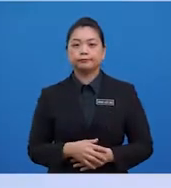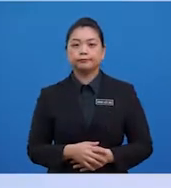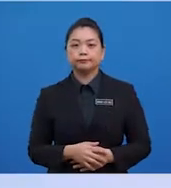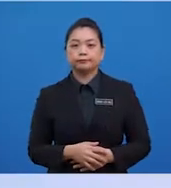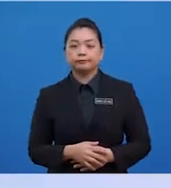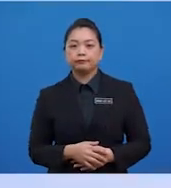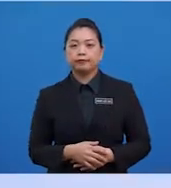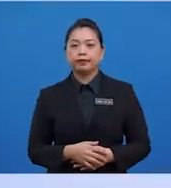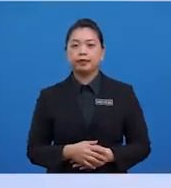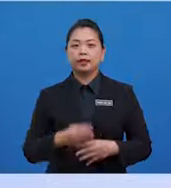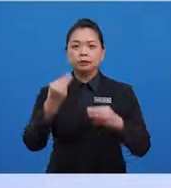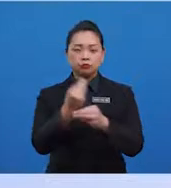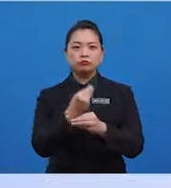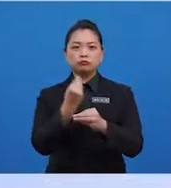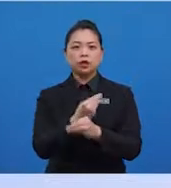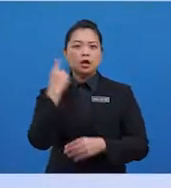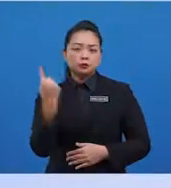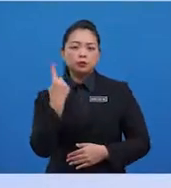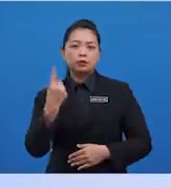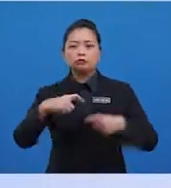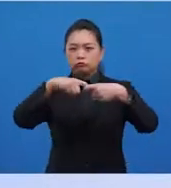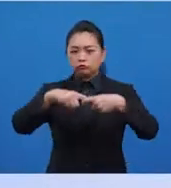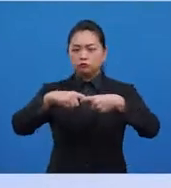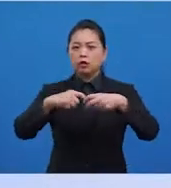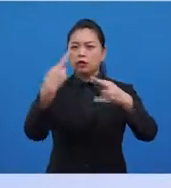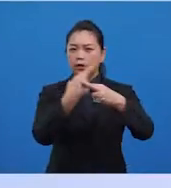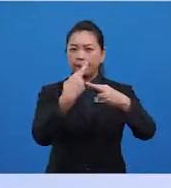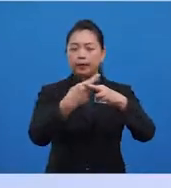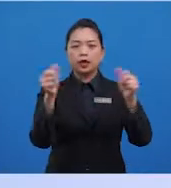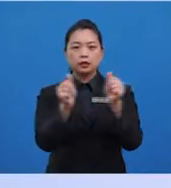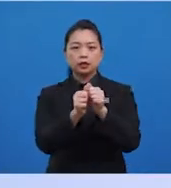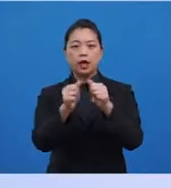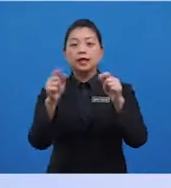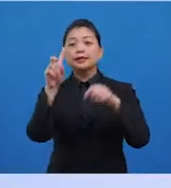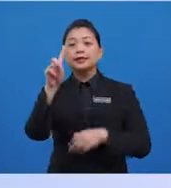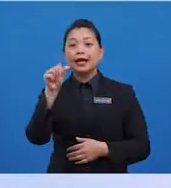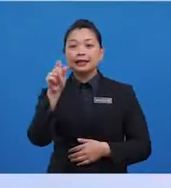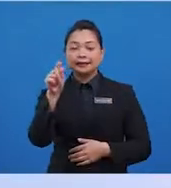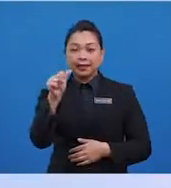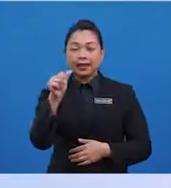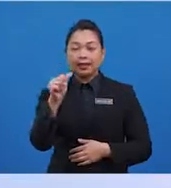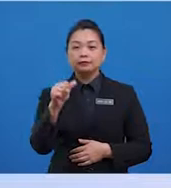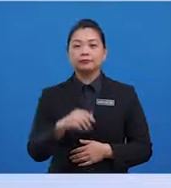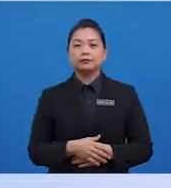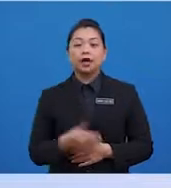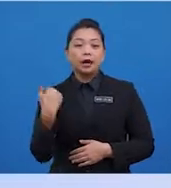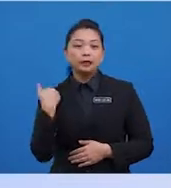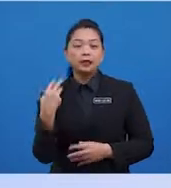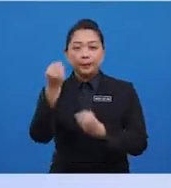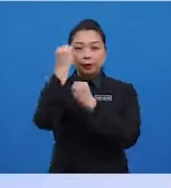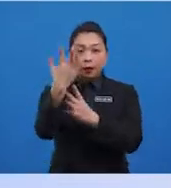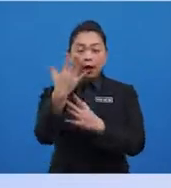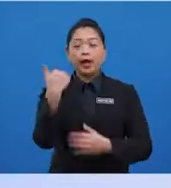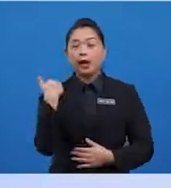Matematik sering berkait rapat dengan data. Data ialah maklumat atau satu